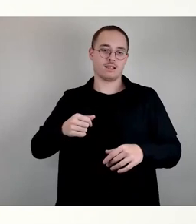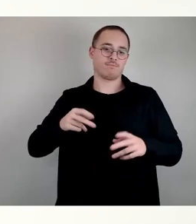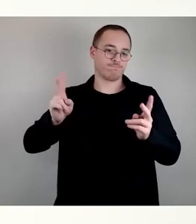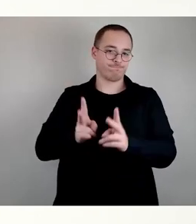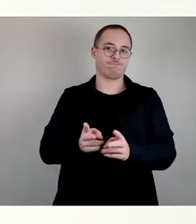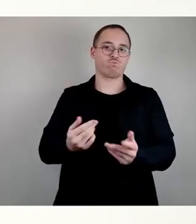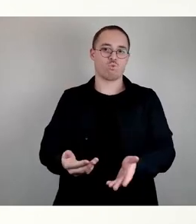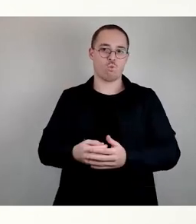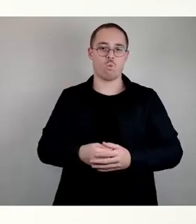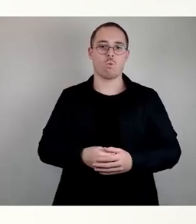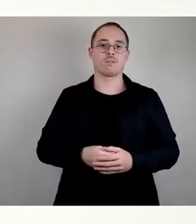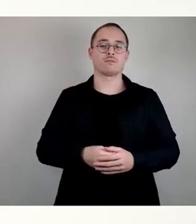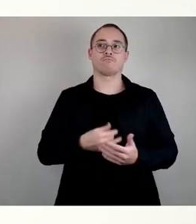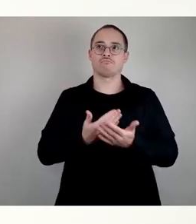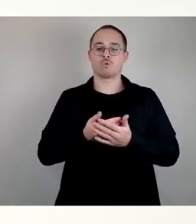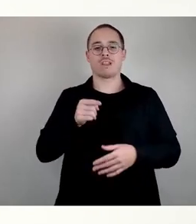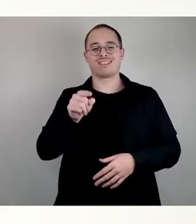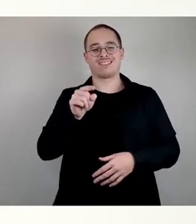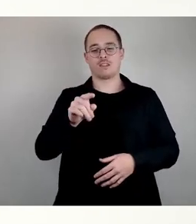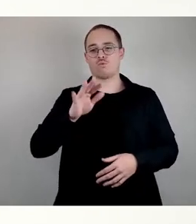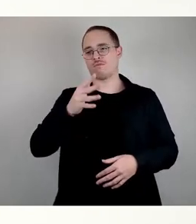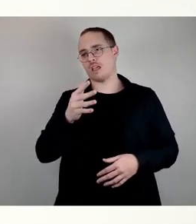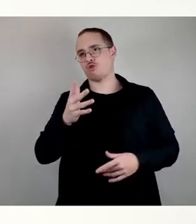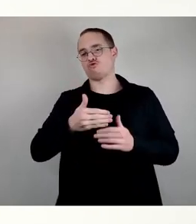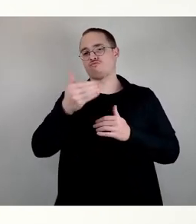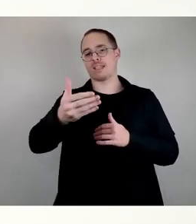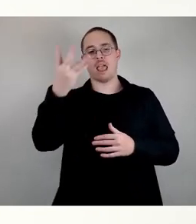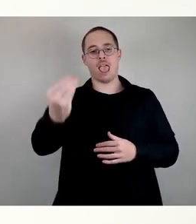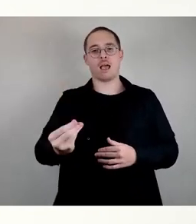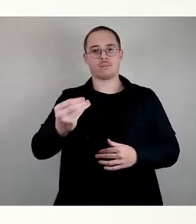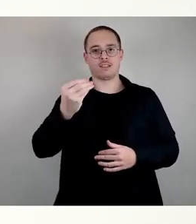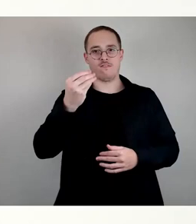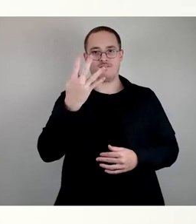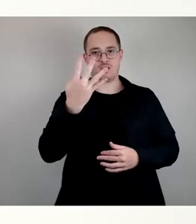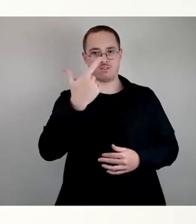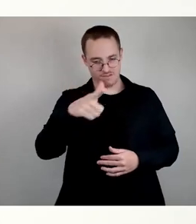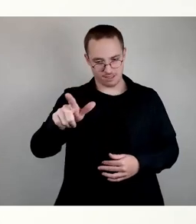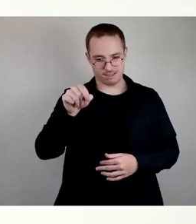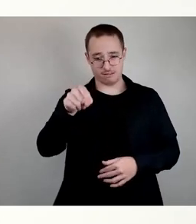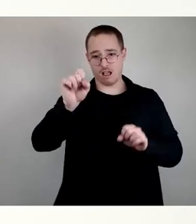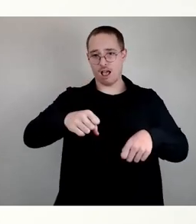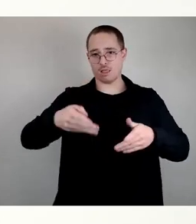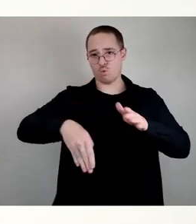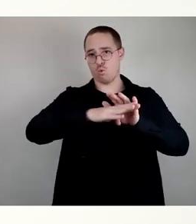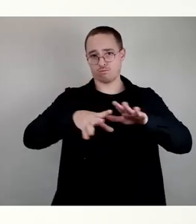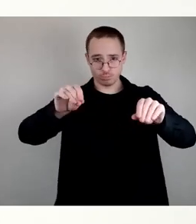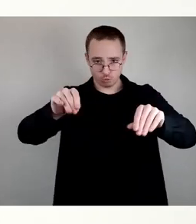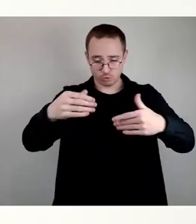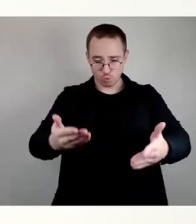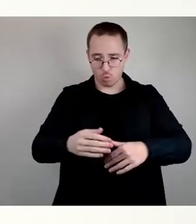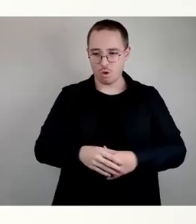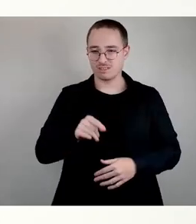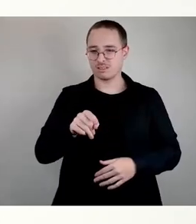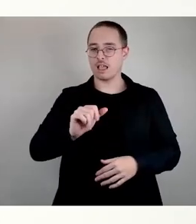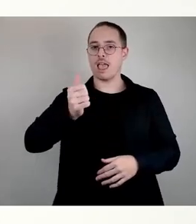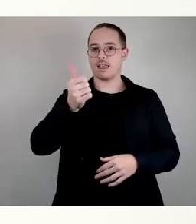Spätherbst 2024 in Betrieb gehen kann, den ersten mobilen Raumeinheitsstandort, den wir in Betrieb genommen haben,